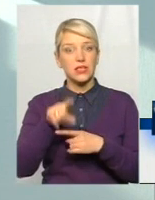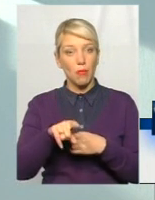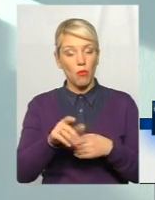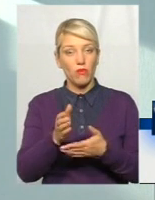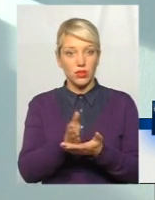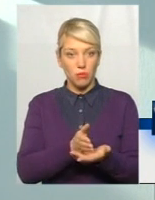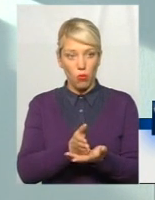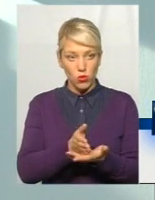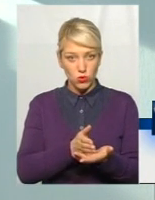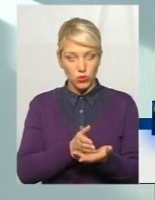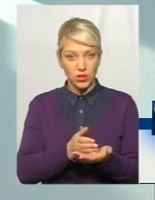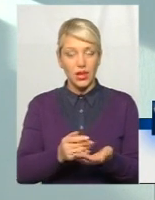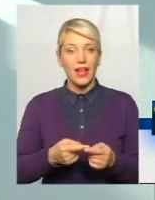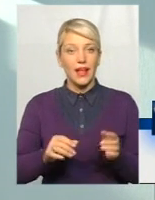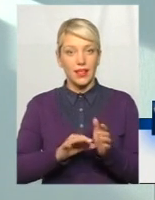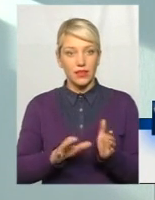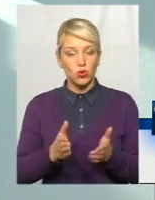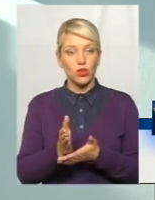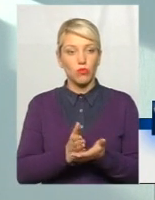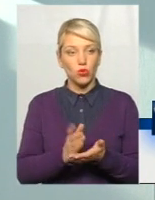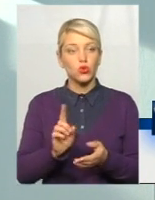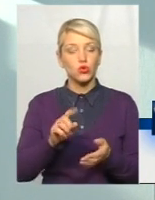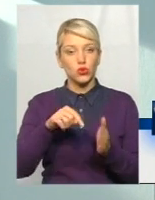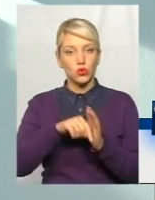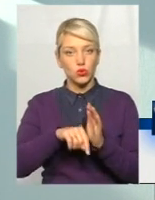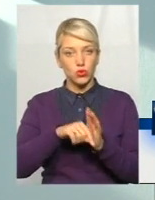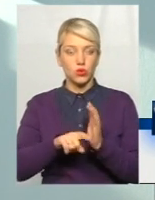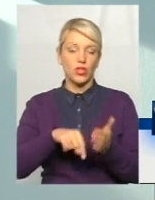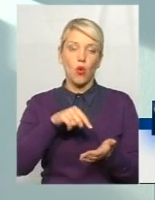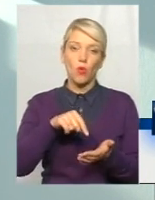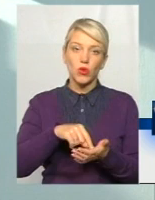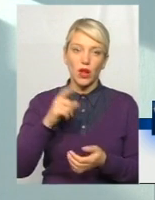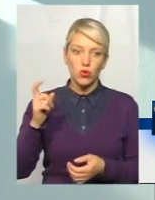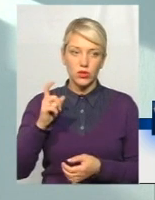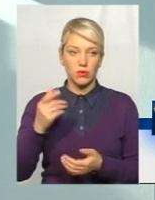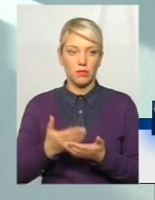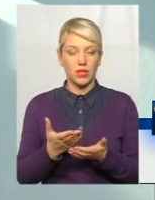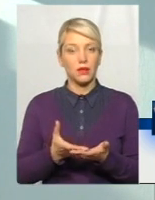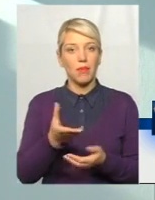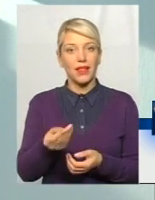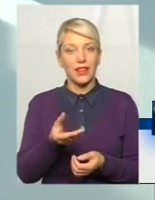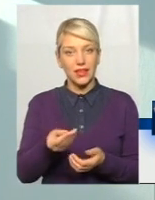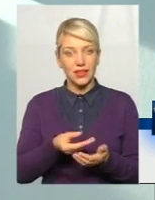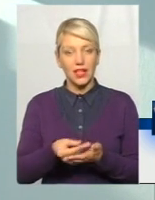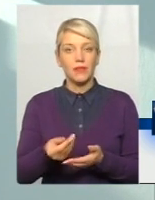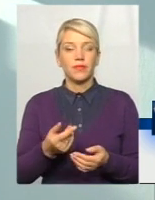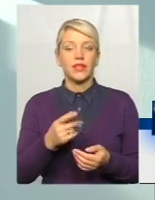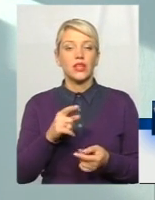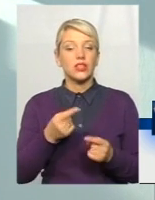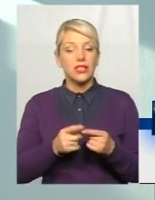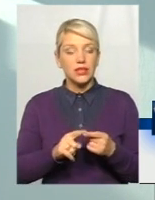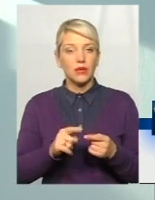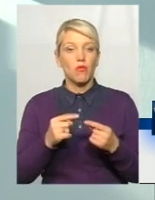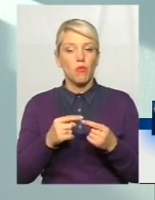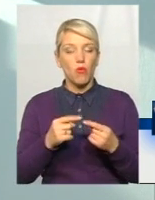послуги, електронні послуги, що стосуються комунального господарства, оплатити платіжки та інше. Тобто, ряд послуг, які